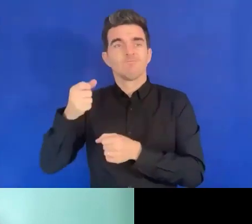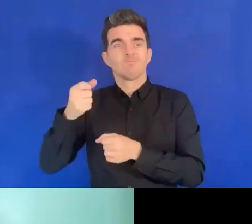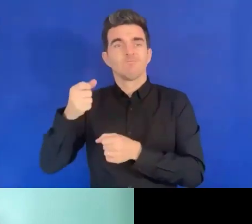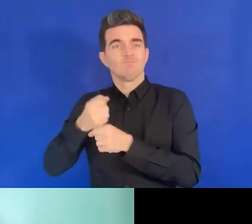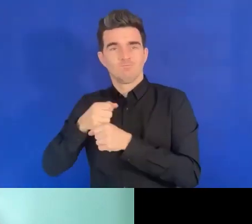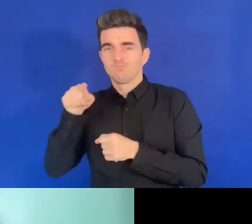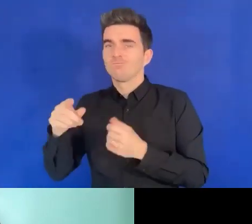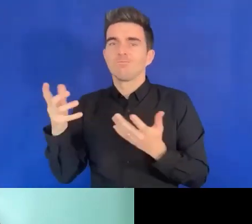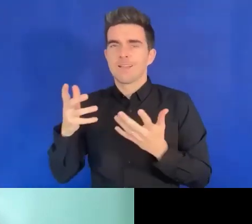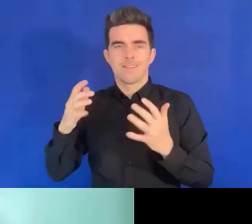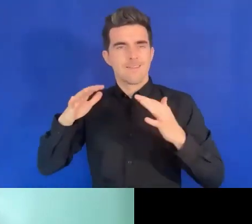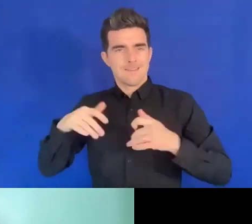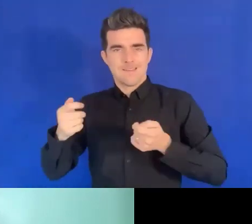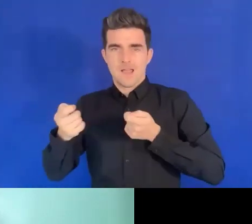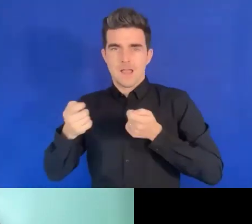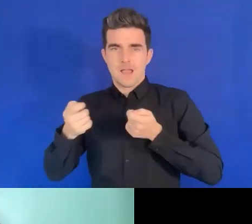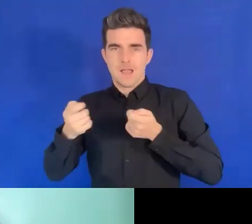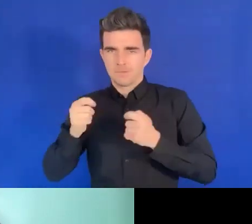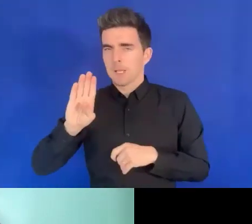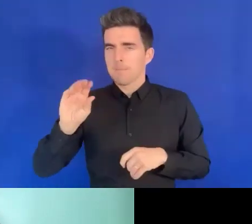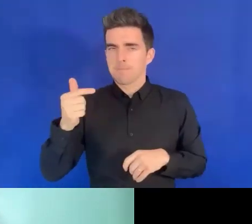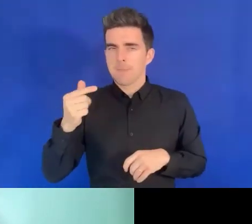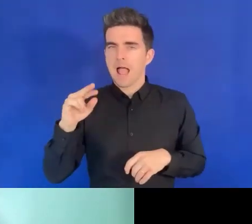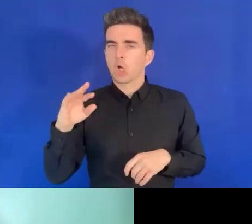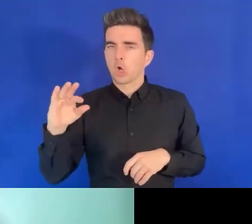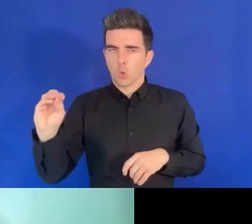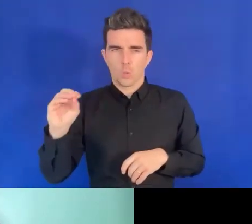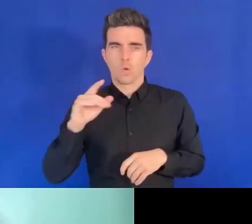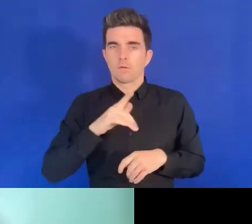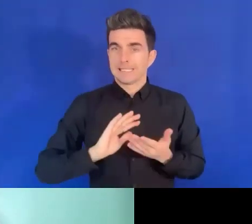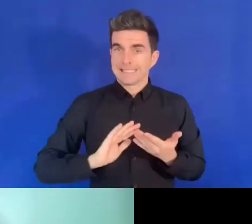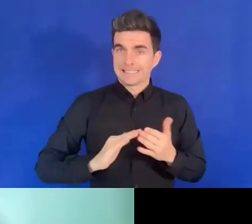développement et de planification humaine.